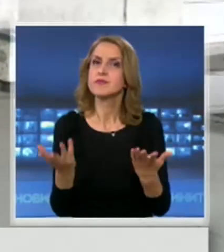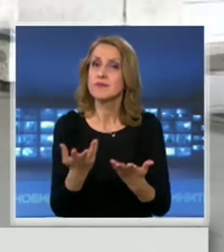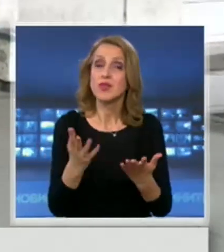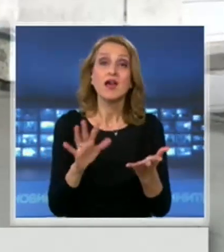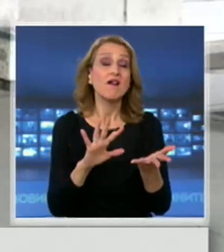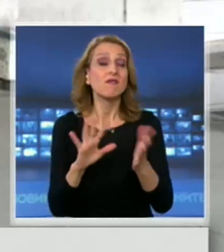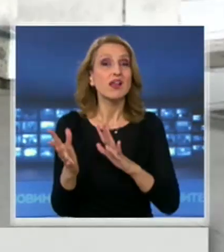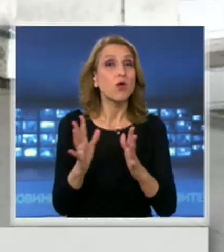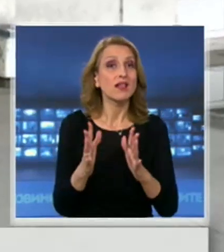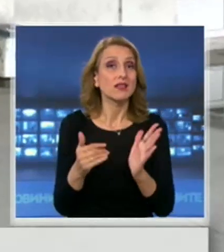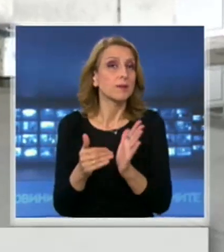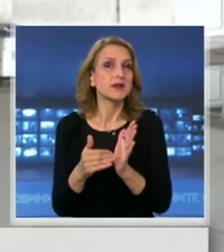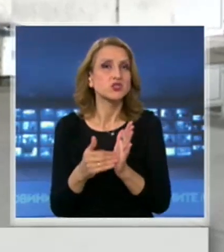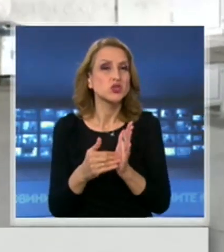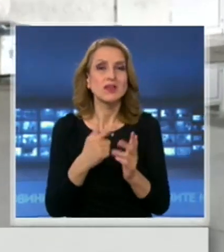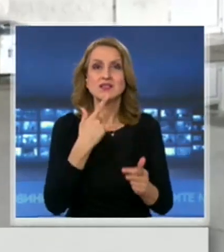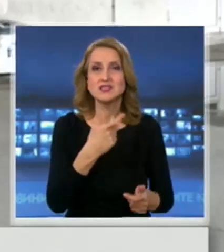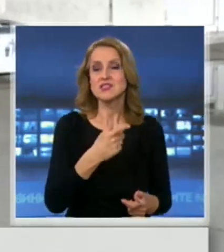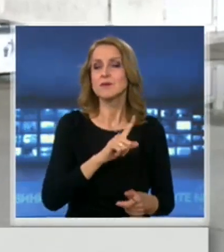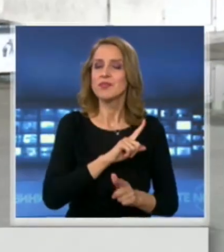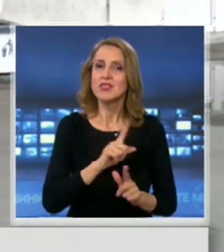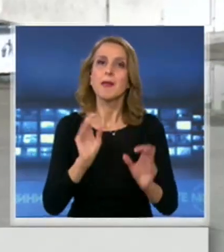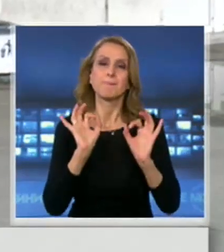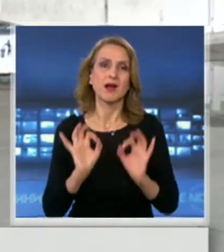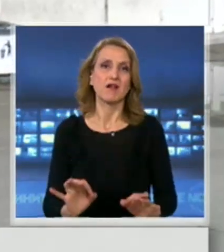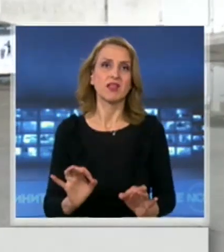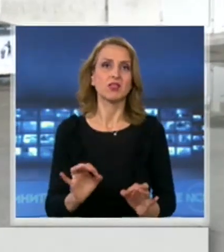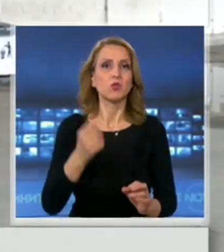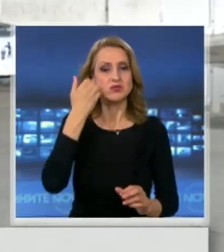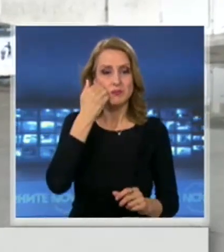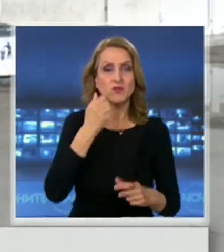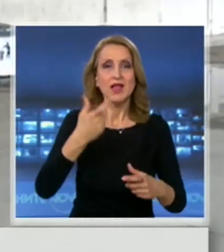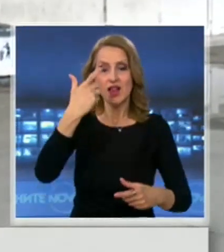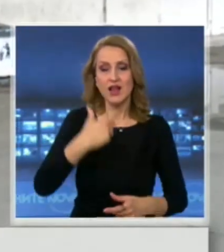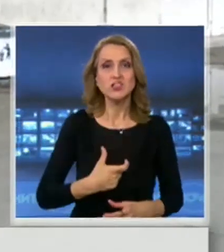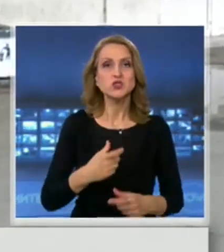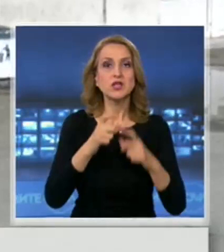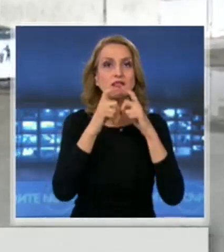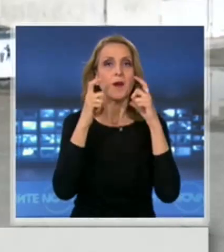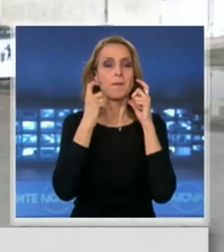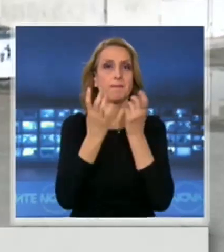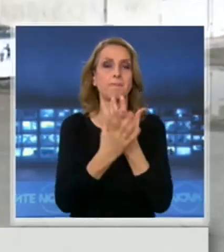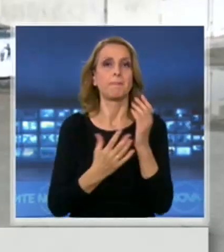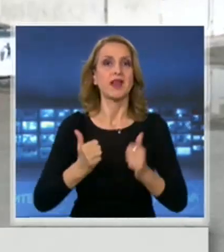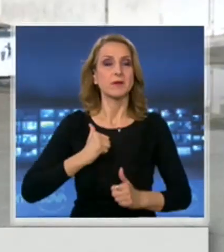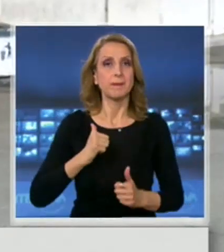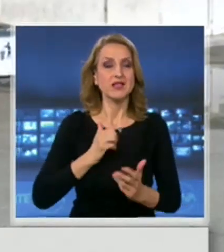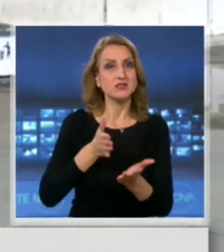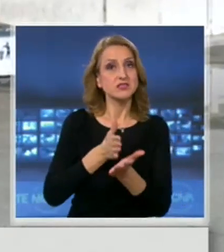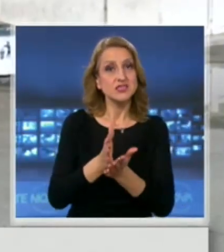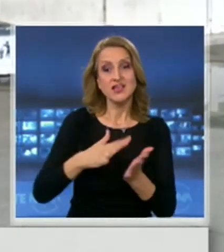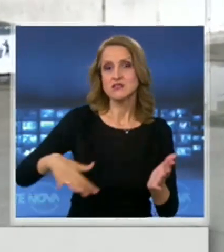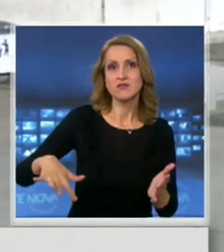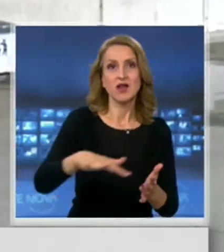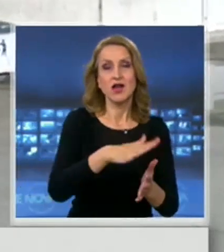вероятна причина за трагедията е неправилно бураване с личните предпазни средства от страна на медицинския